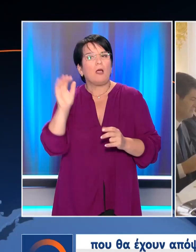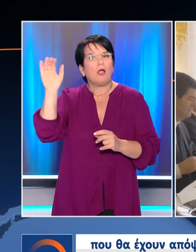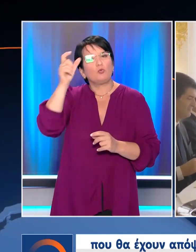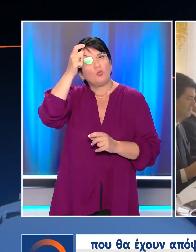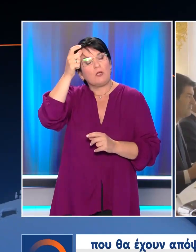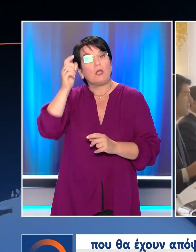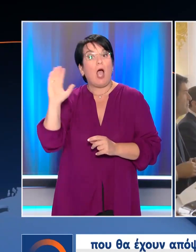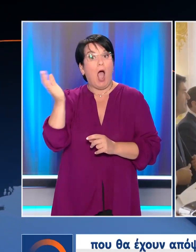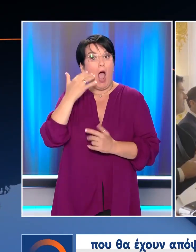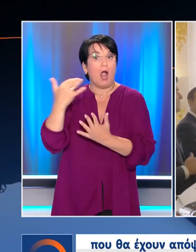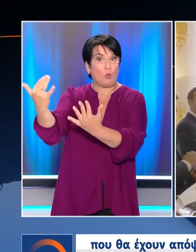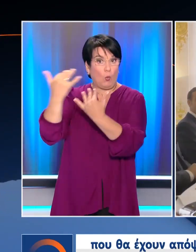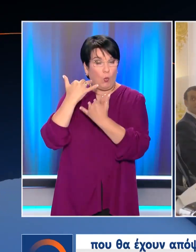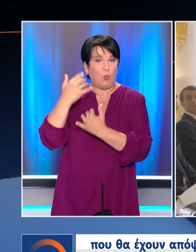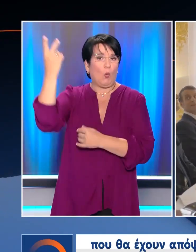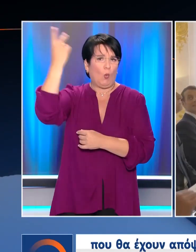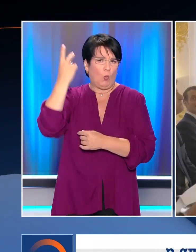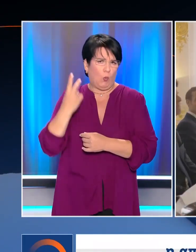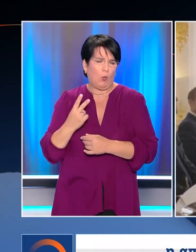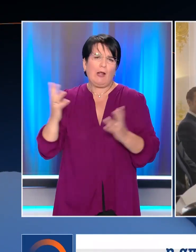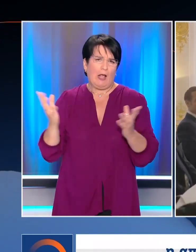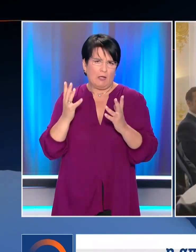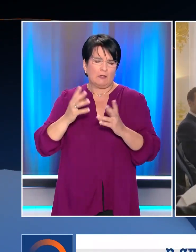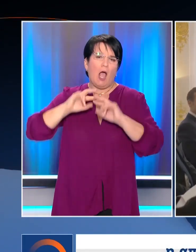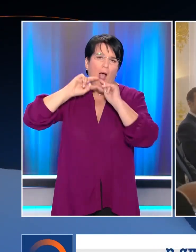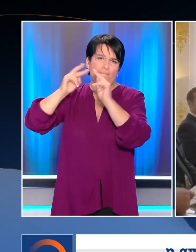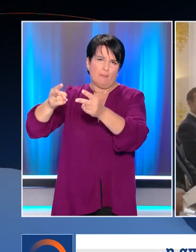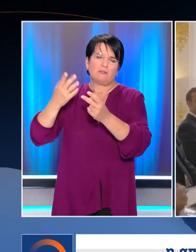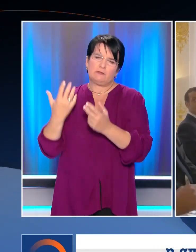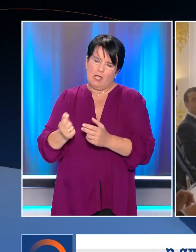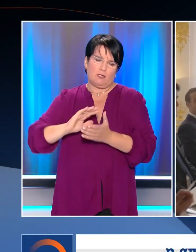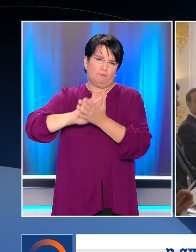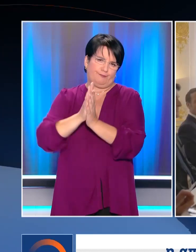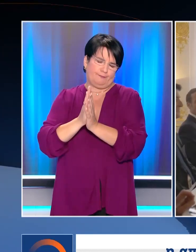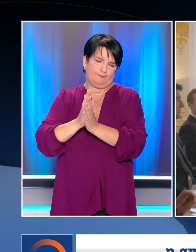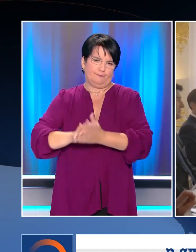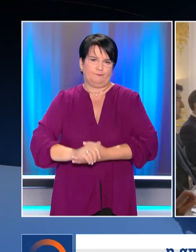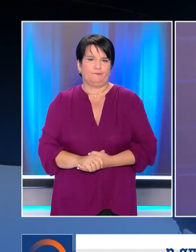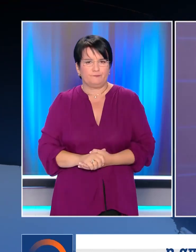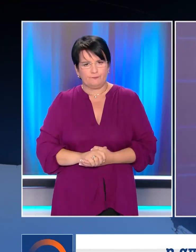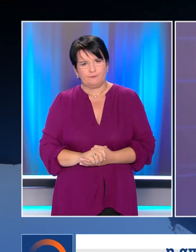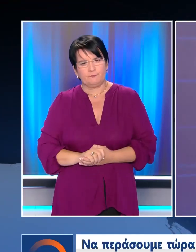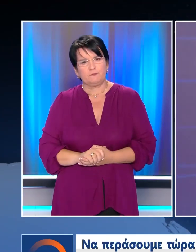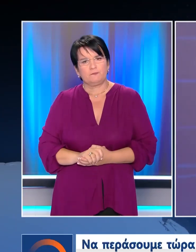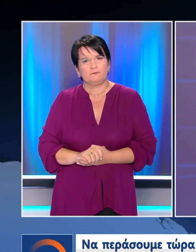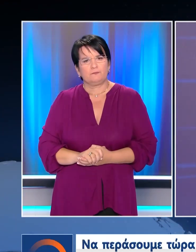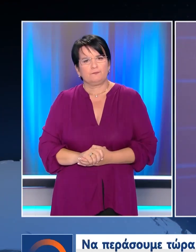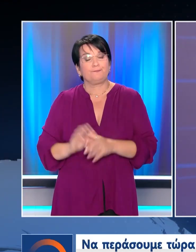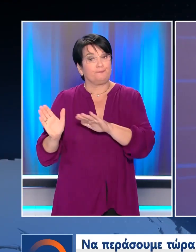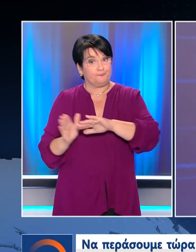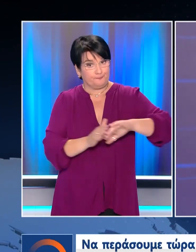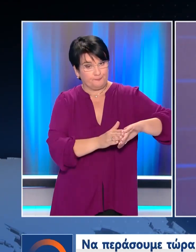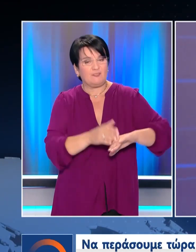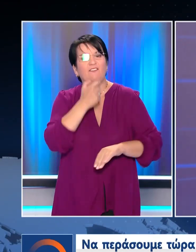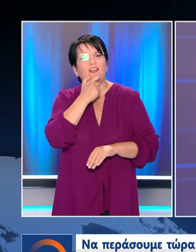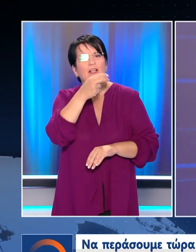Ότι αν προχώρησε σε μια επιθετική ενέργεια Η απάντηση θα ήταν συντριπτική Να περάσουμε τώρα